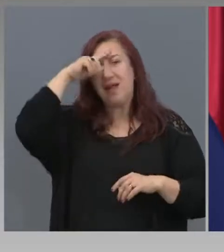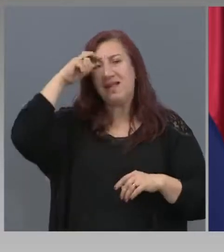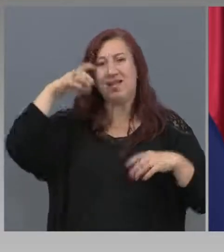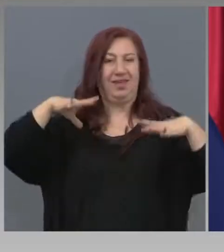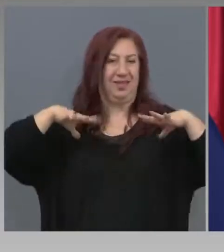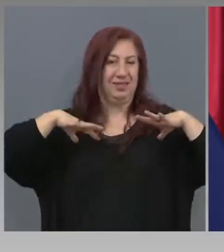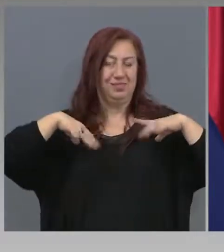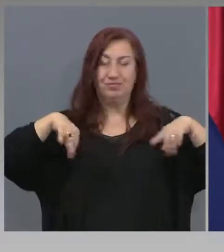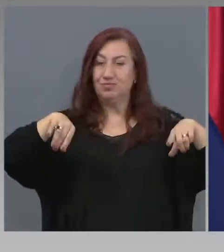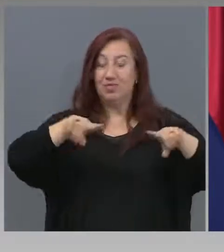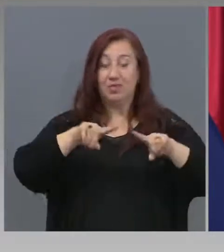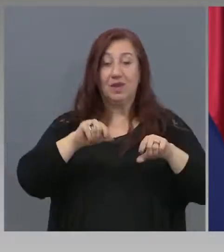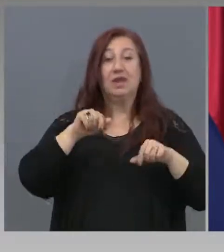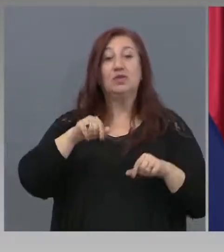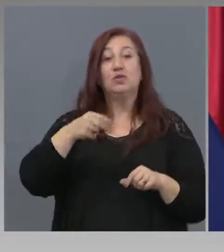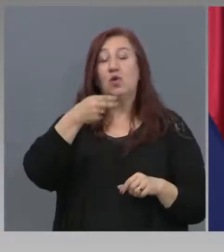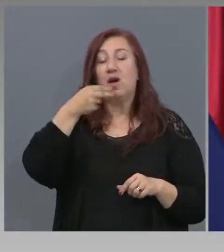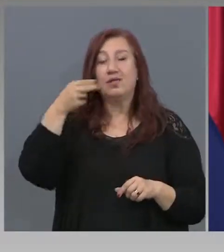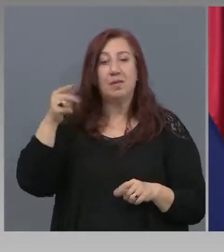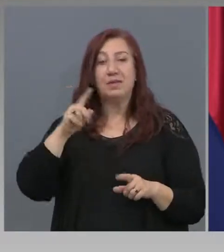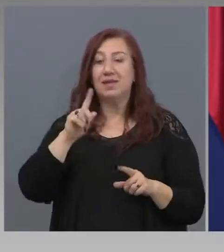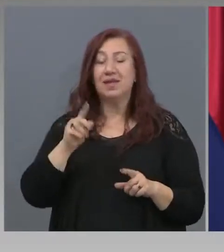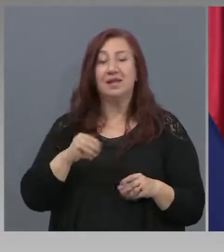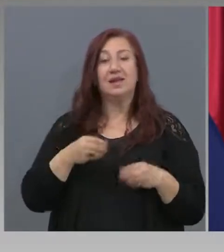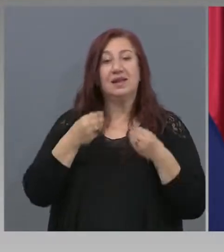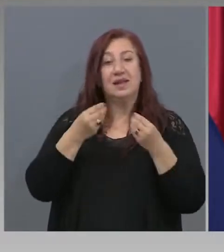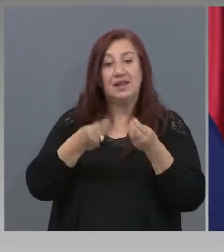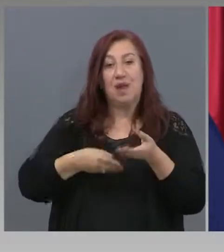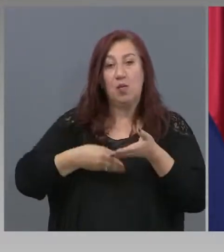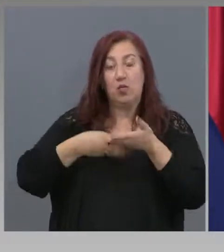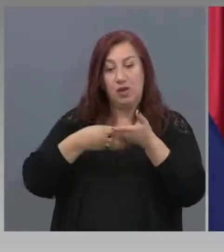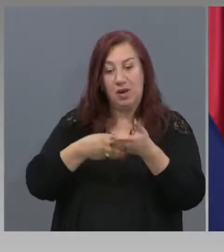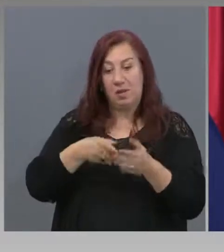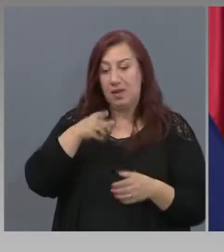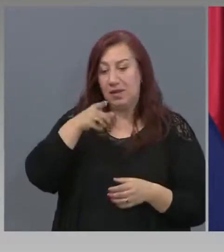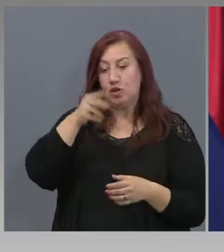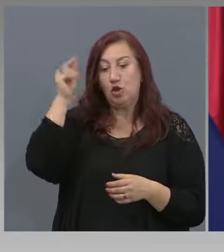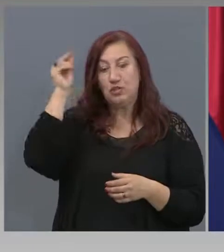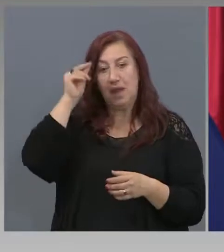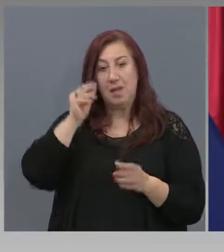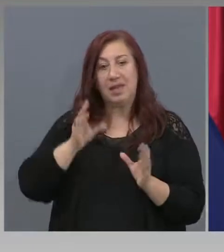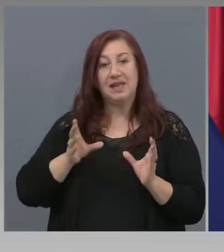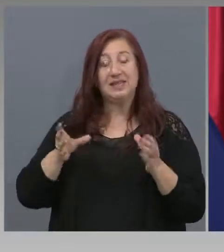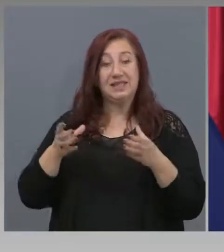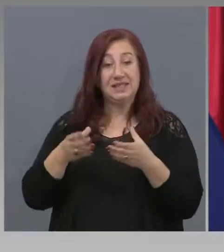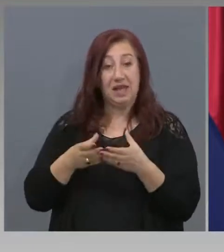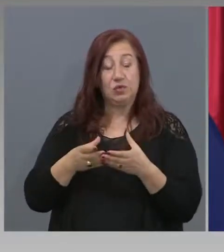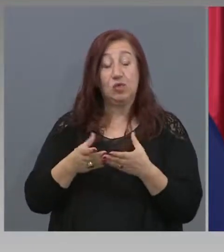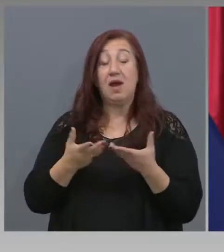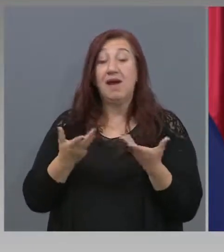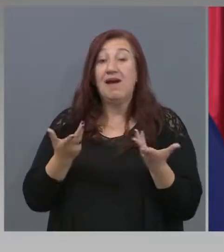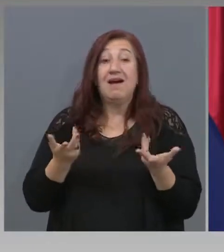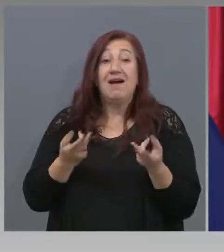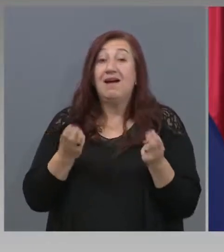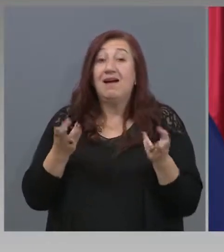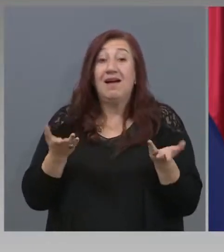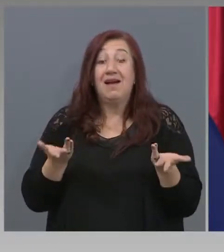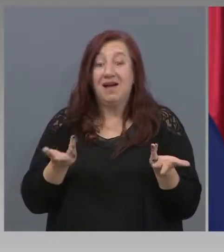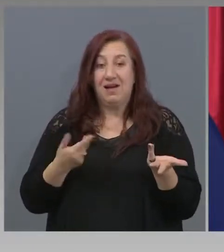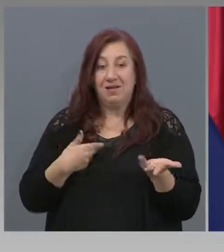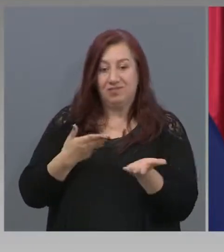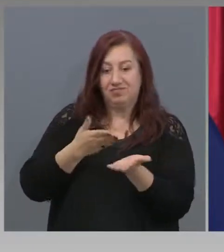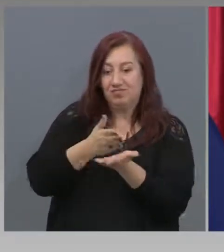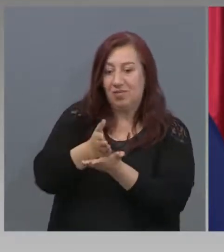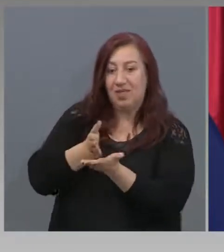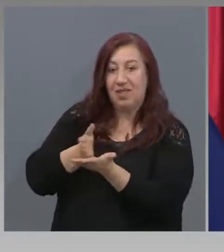Тук темата не е дали да се оказва подкрепа за този български сектор, а как да се оказва. Има различни предложения и се